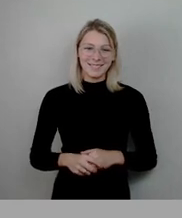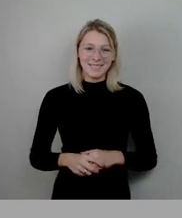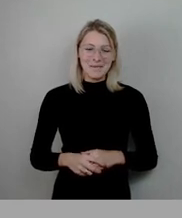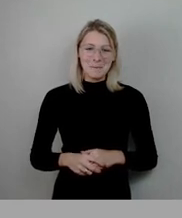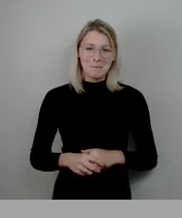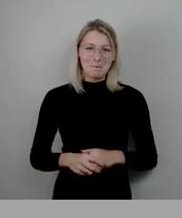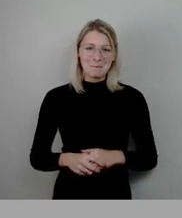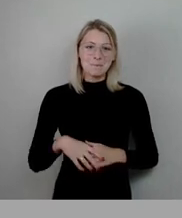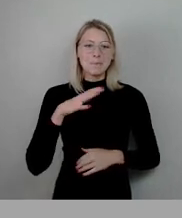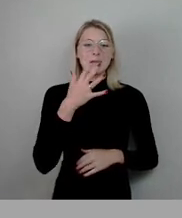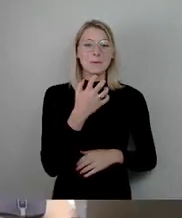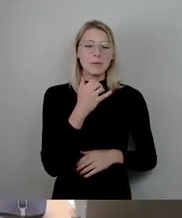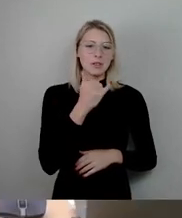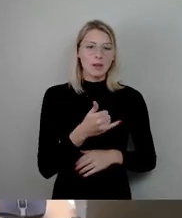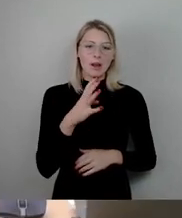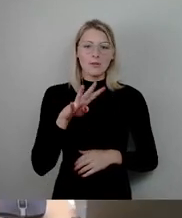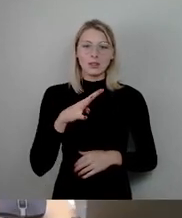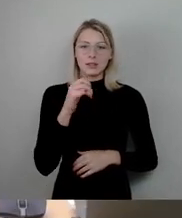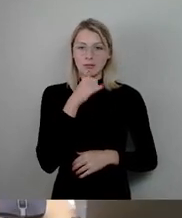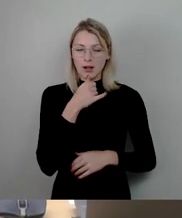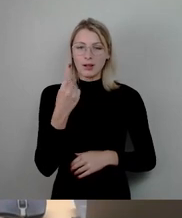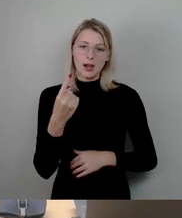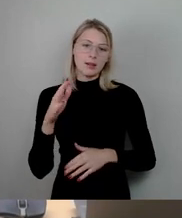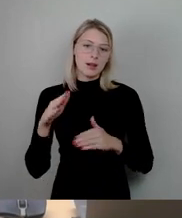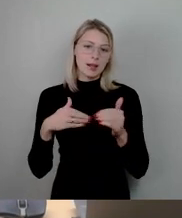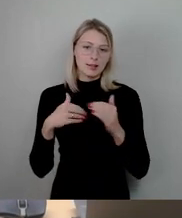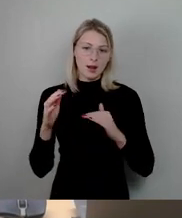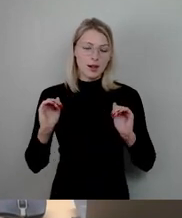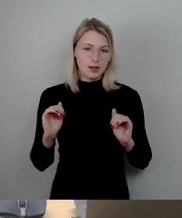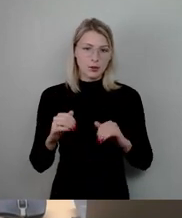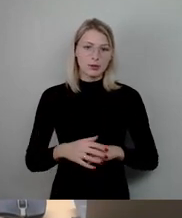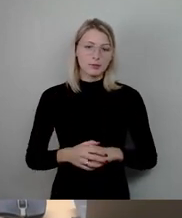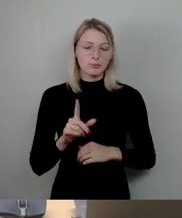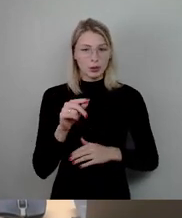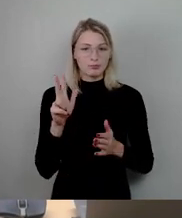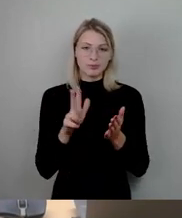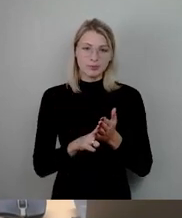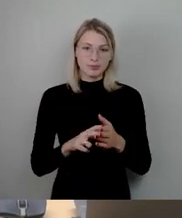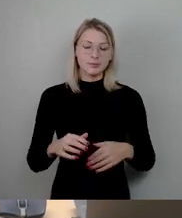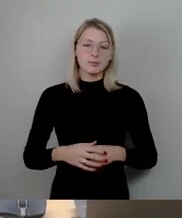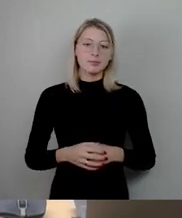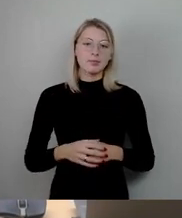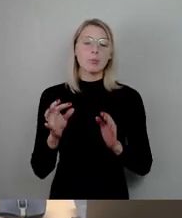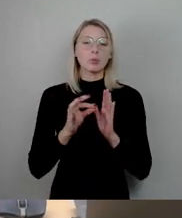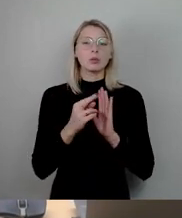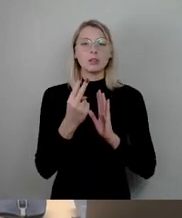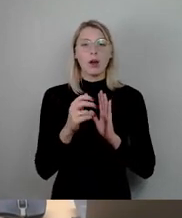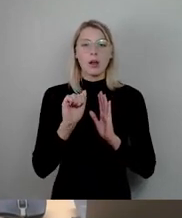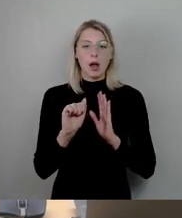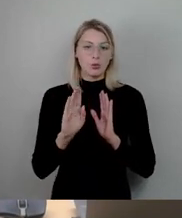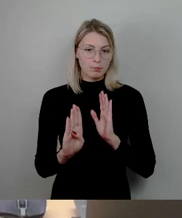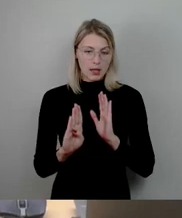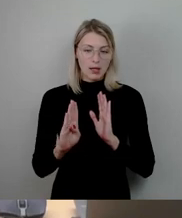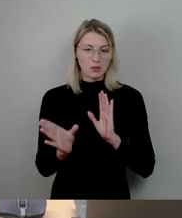50a, 14, nein, eine Enthaltung so bestätigt. Dann würden wir den Punkt 2a und B zusammen abstimmen.